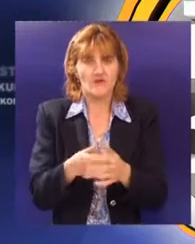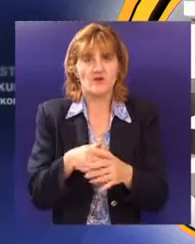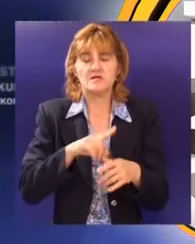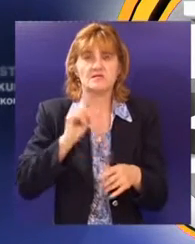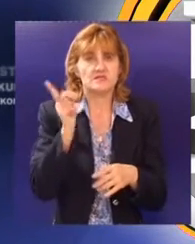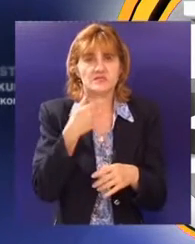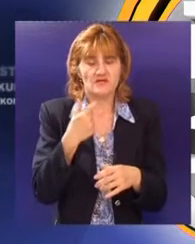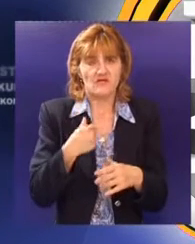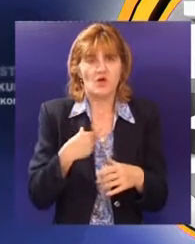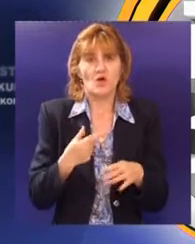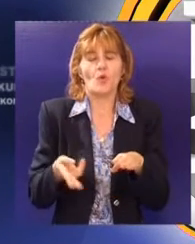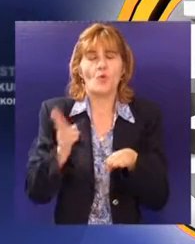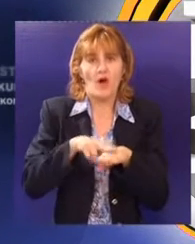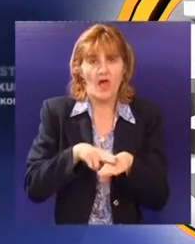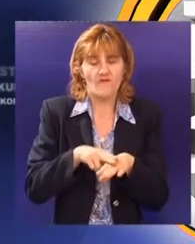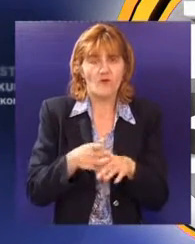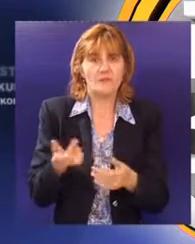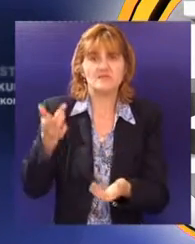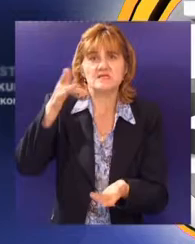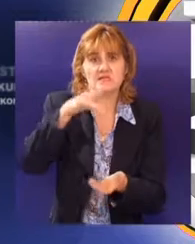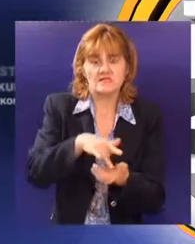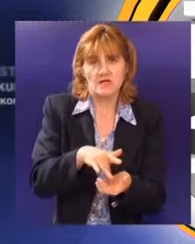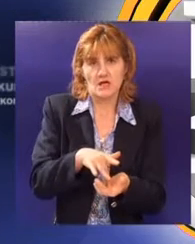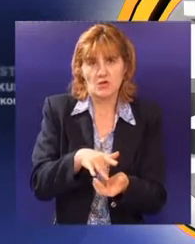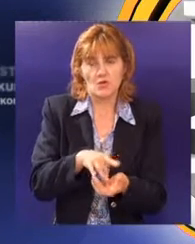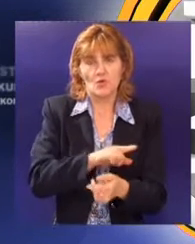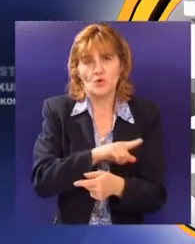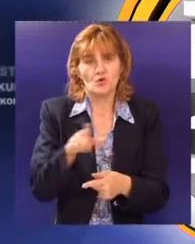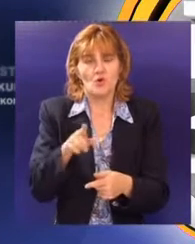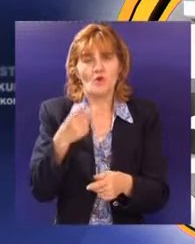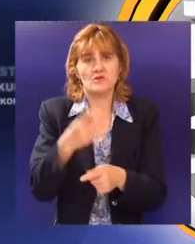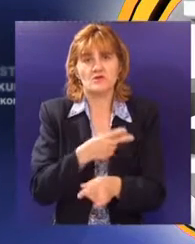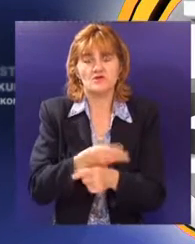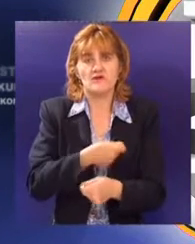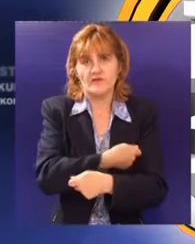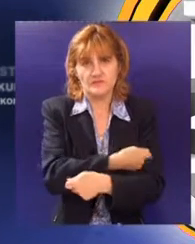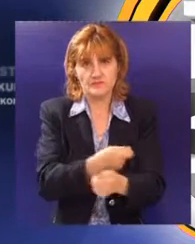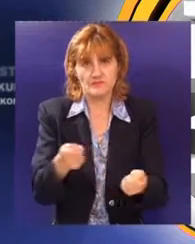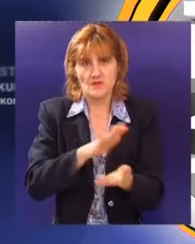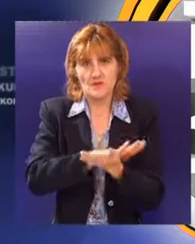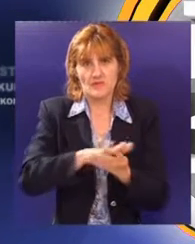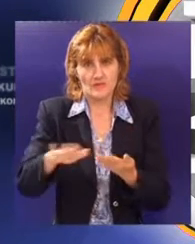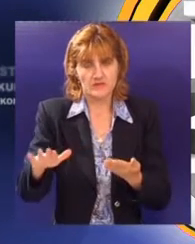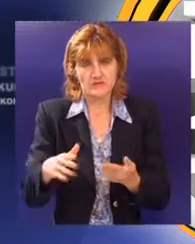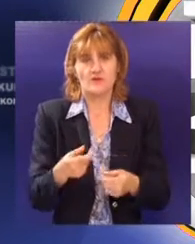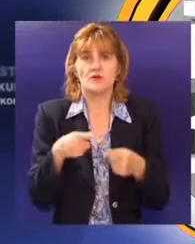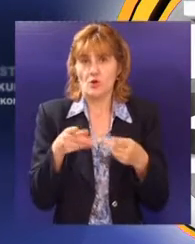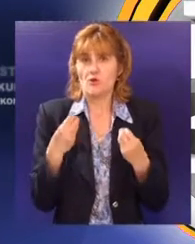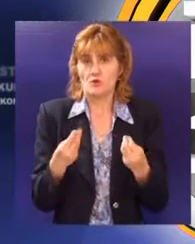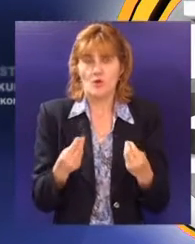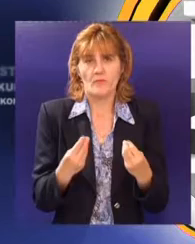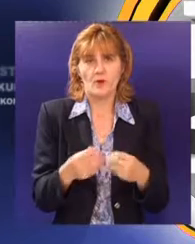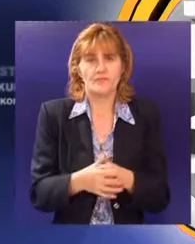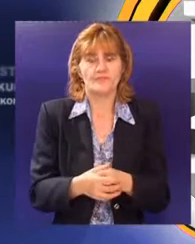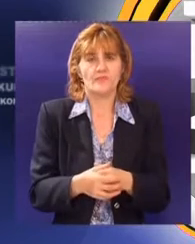kažemo svi studenti uglavnom stignu da dođu do budžetskih mesta tako da je naša proloza relativno dobra to je